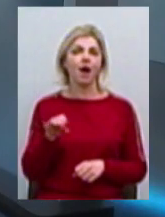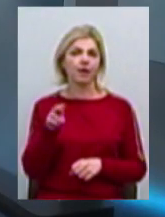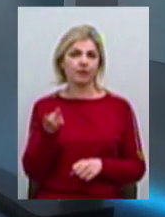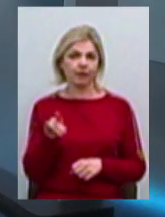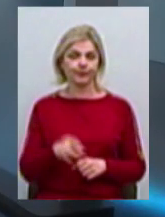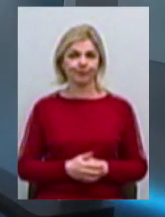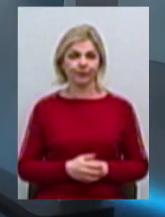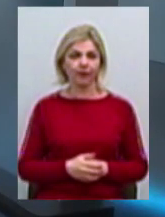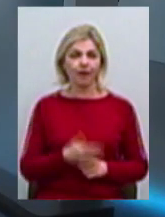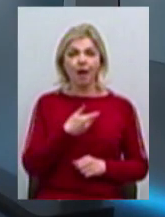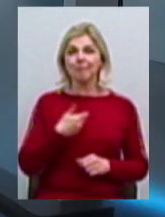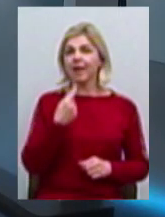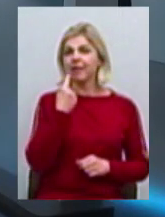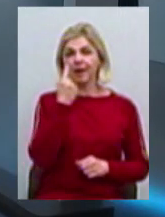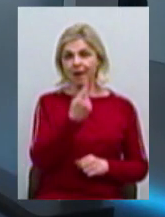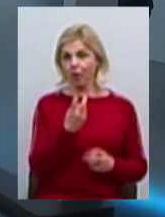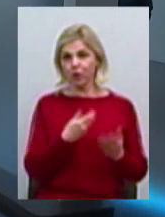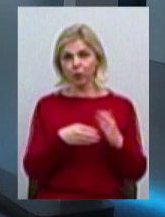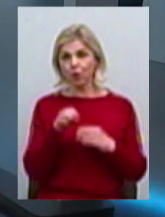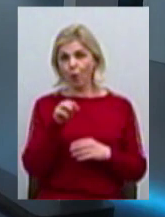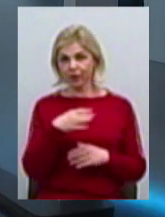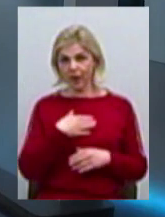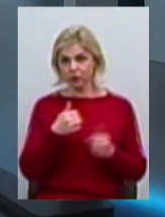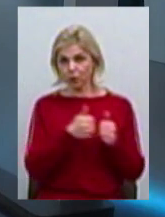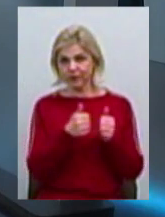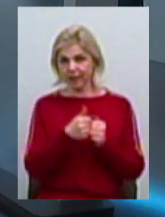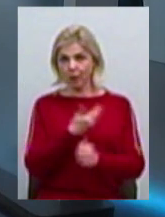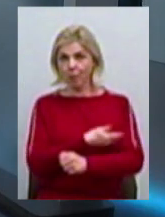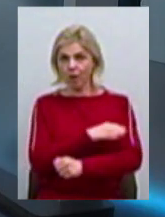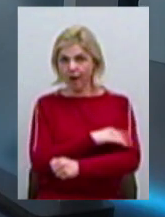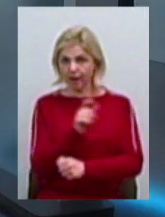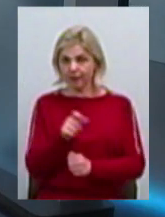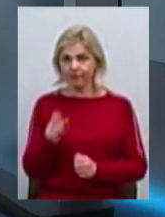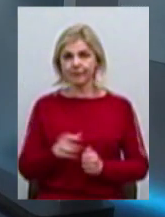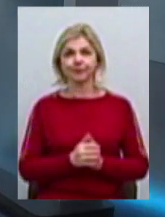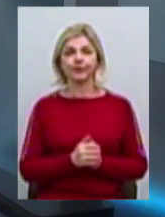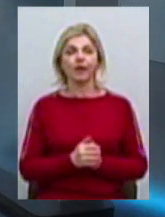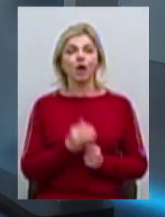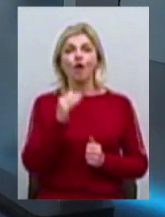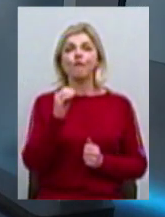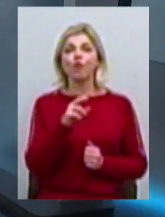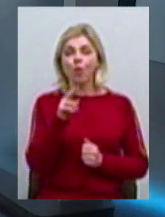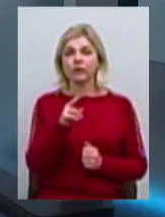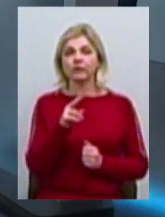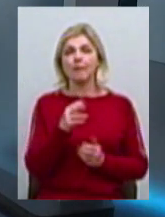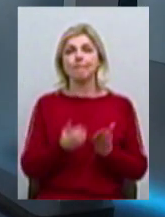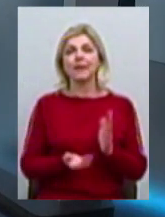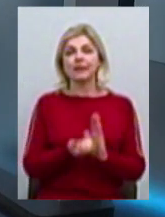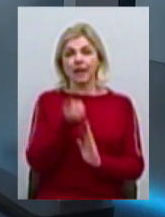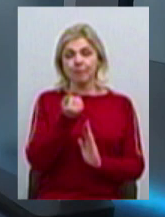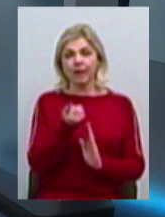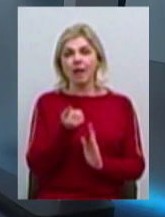Ми далеко не втікли від наших сусідів-поляків, оскільки на фонд підтримки винаходів Мінеконом Росту, він